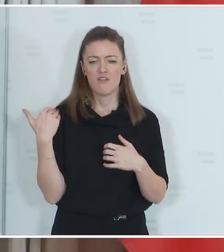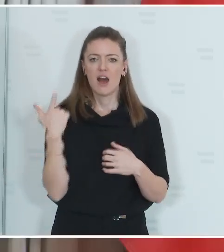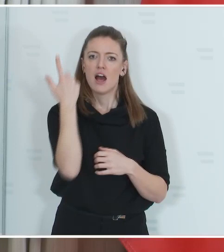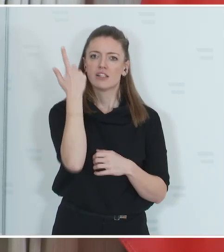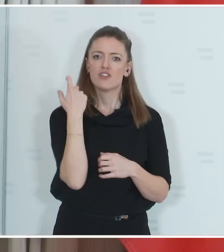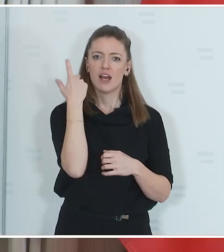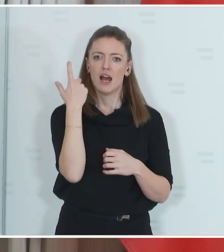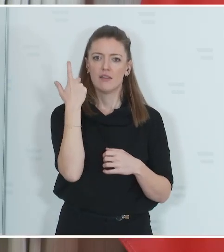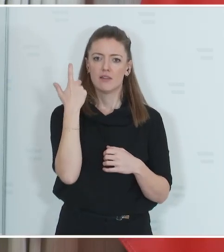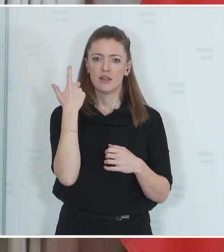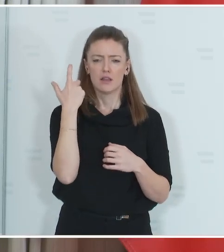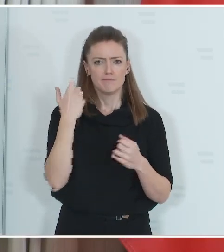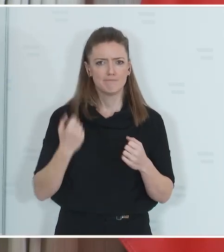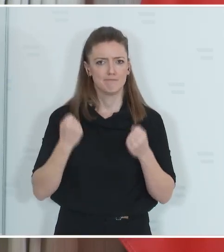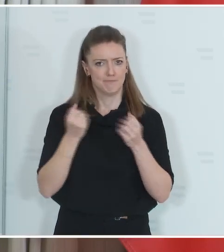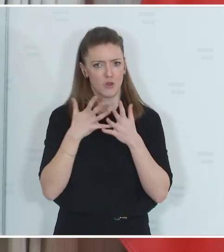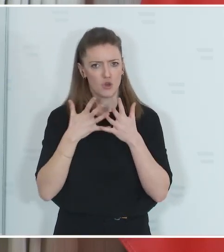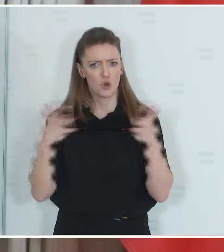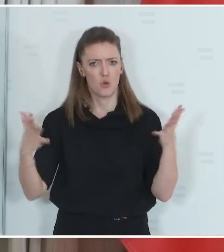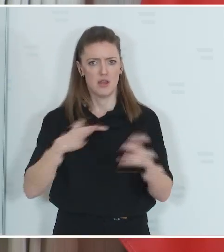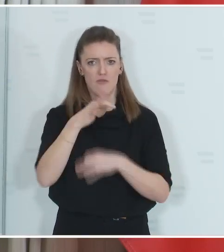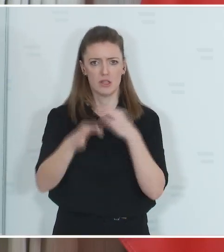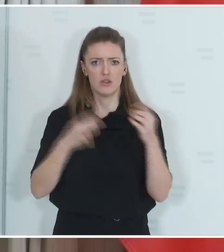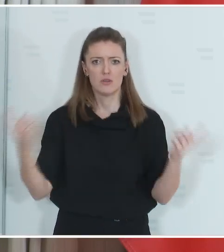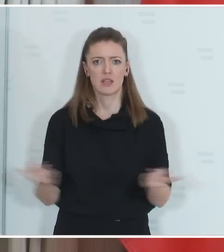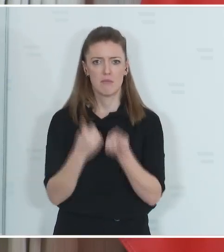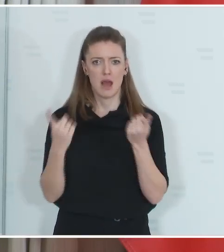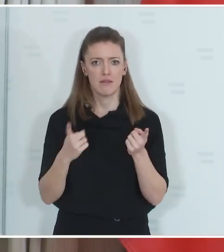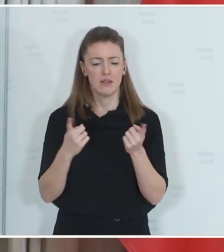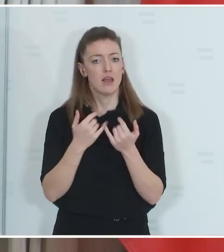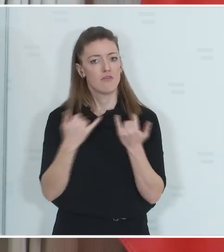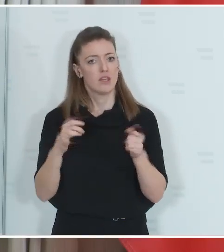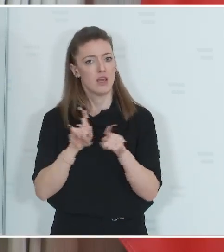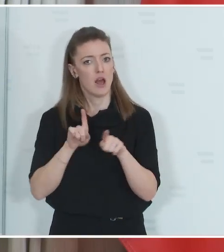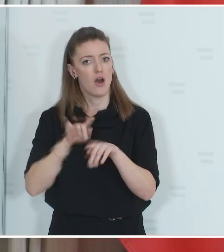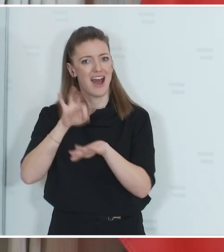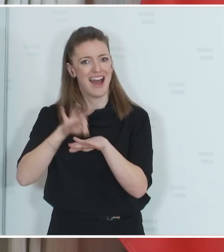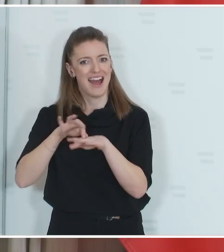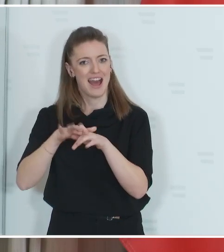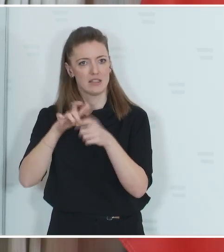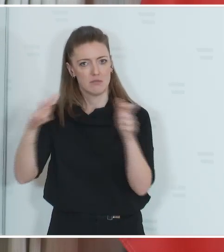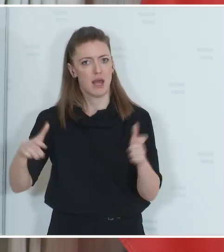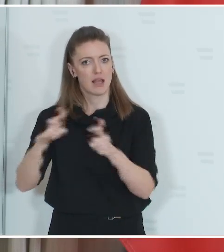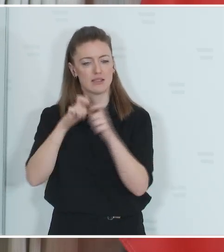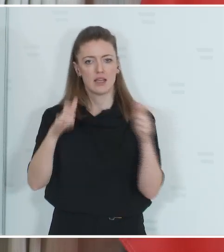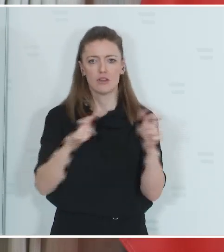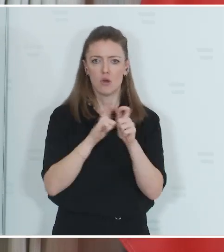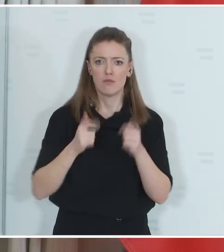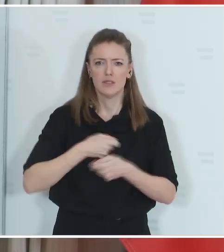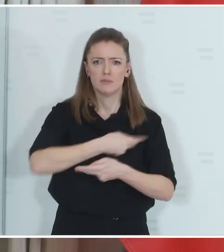massive Informationskampagne auch über die Arztpraxen, um eben darauf aufmerksam zu machen,